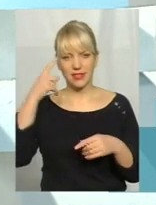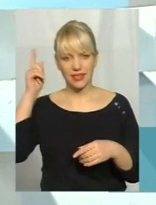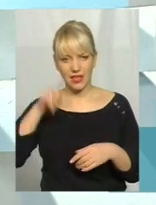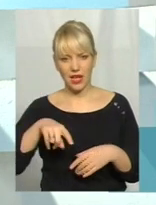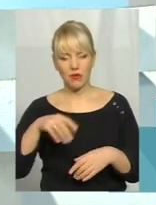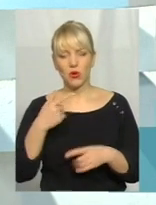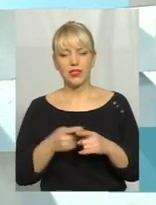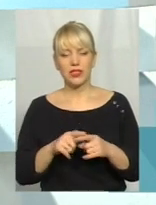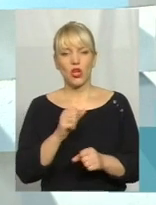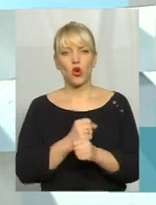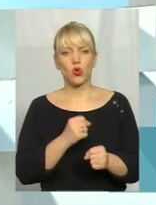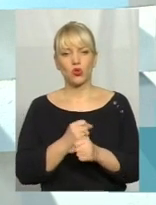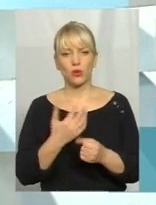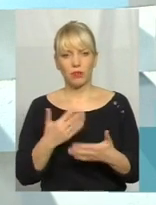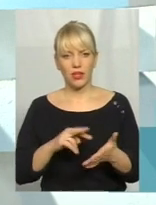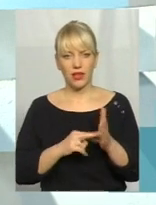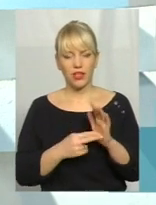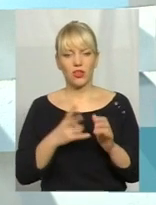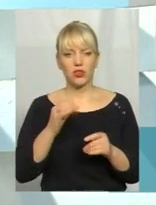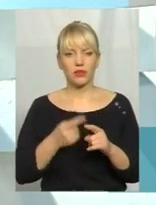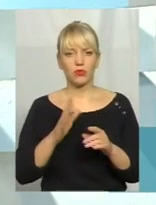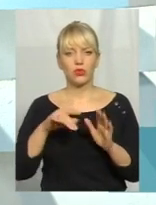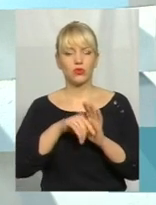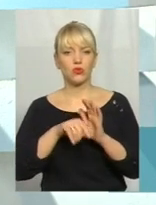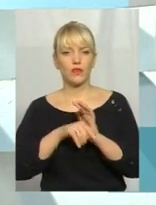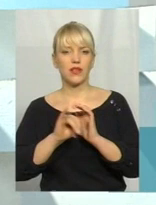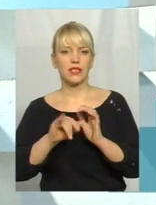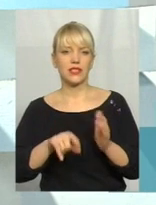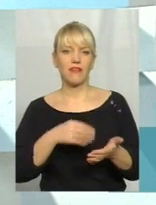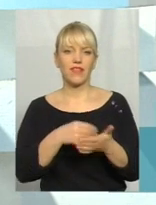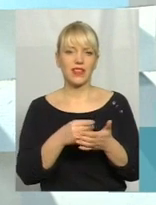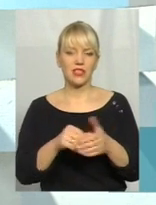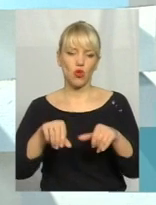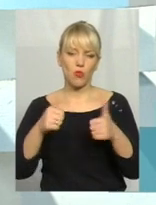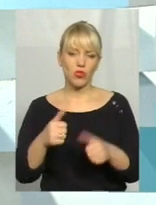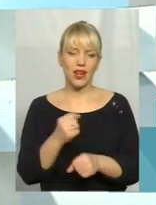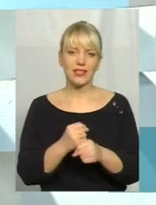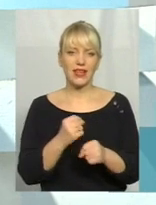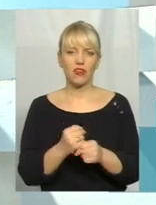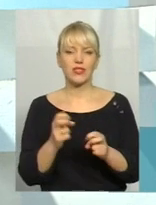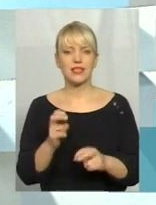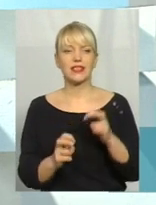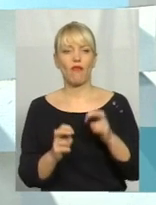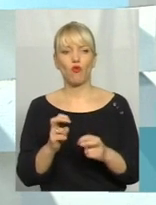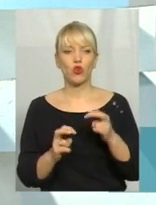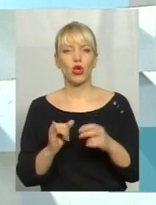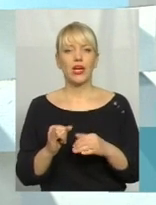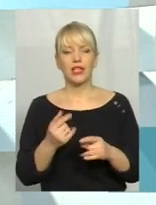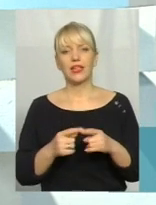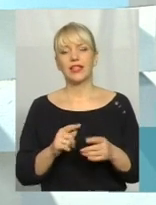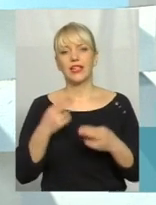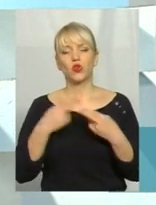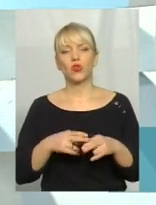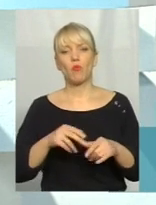її розробили, але вона буде саме стосуватися і фінансової моделі діяльності заводу, і технологічної